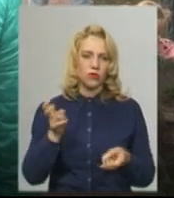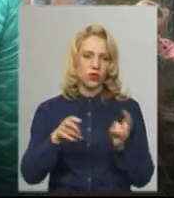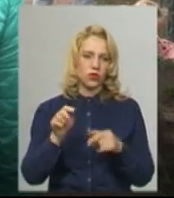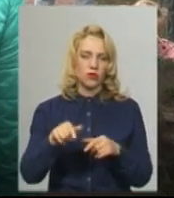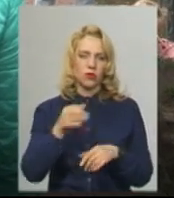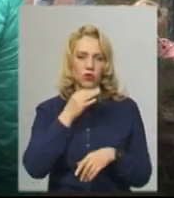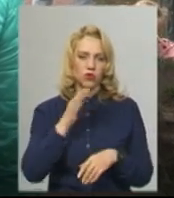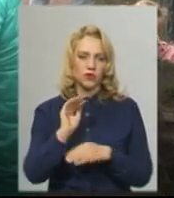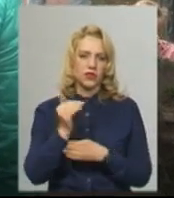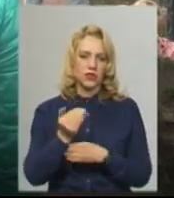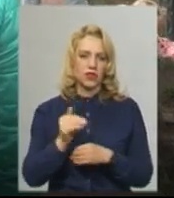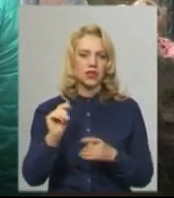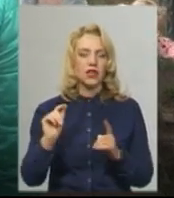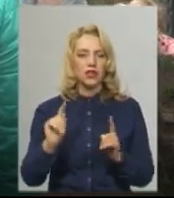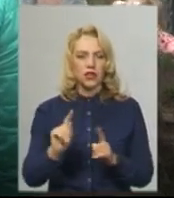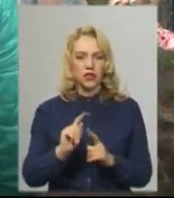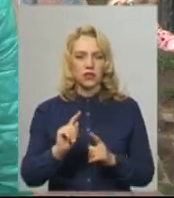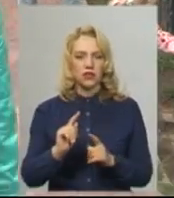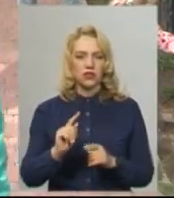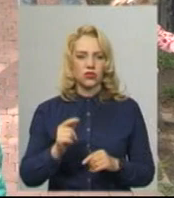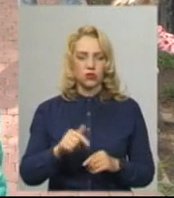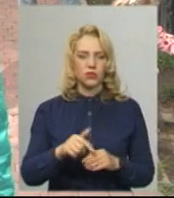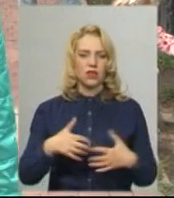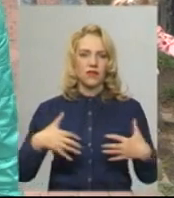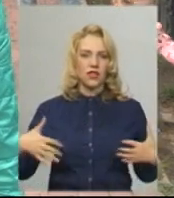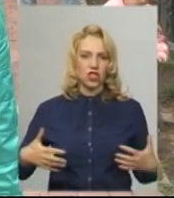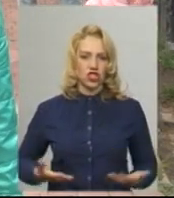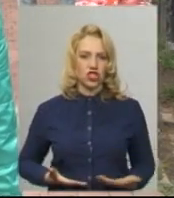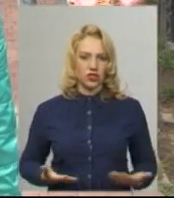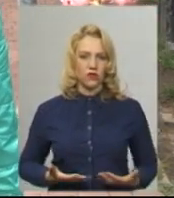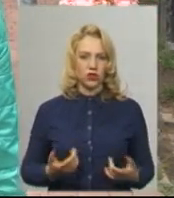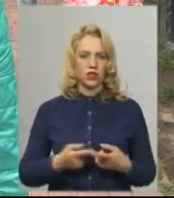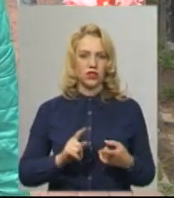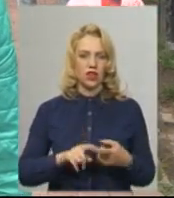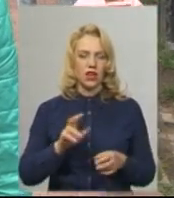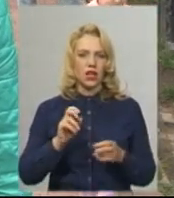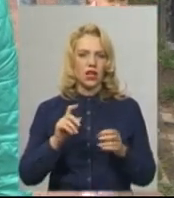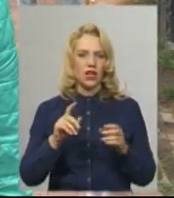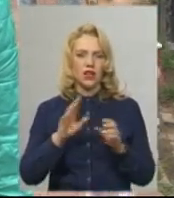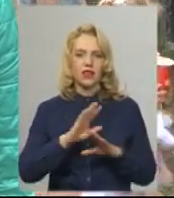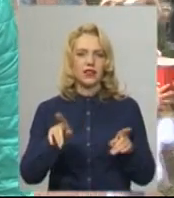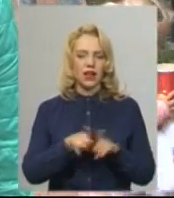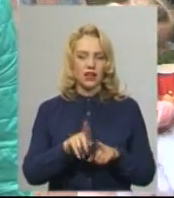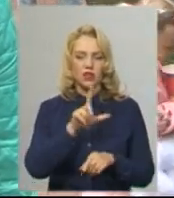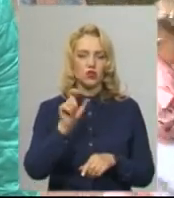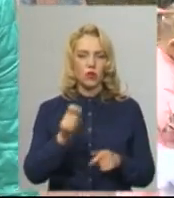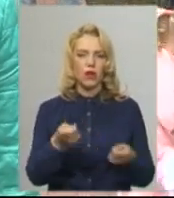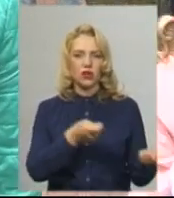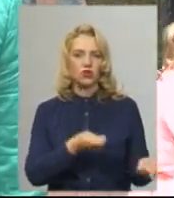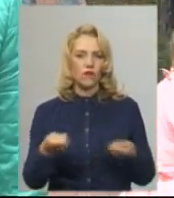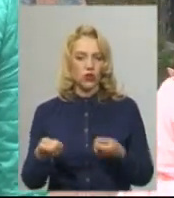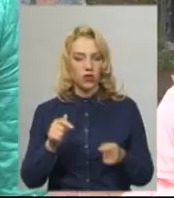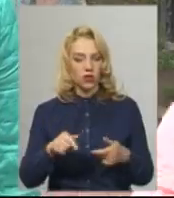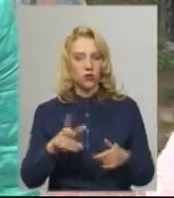дуже їй подобається. Любимо ще те, що тут тварини живуть. Це не такий зоопарк, який просто приїжджає, який переводить, а тут тварини